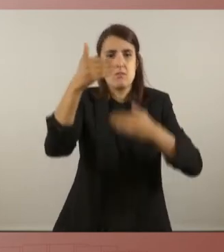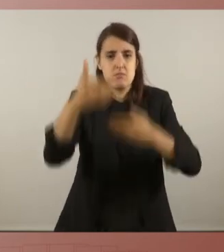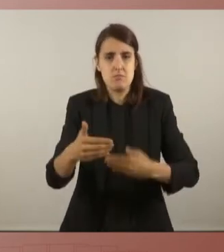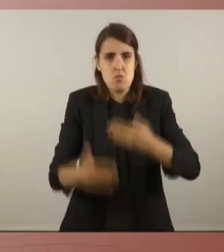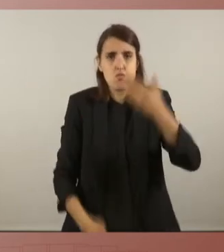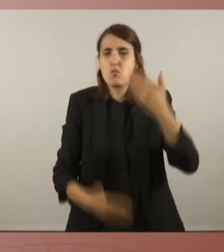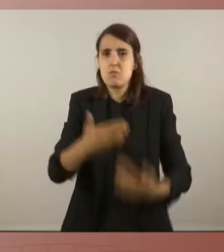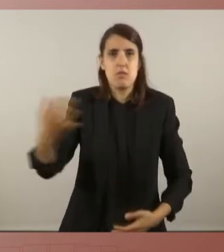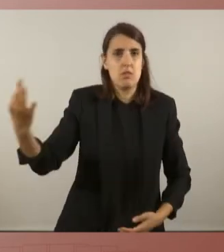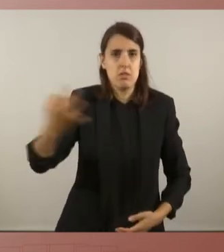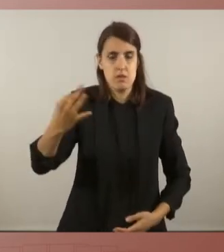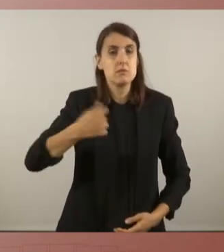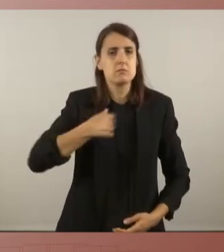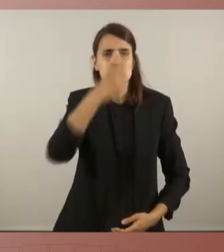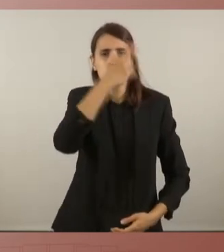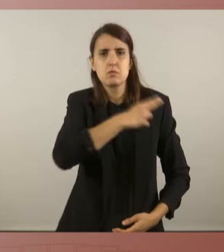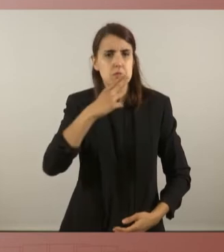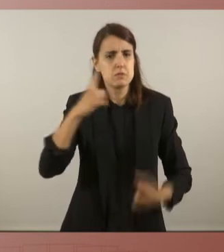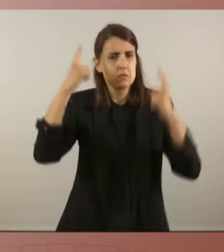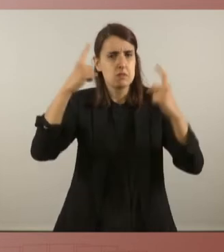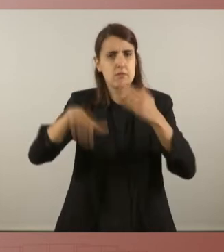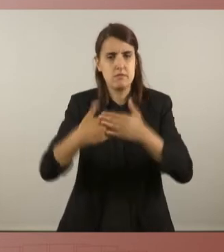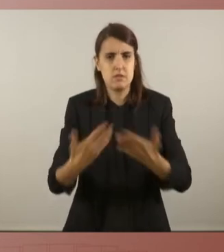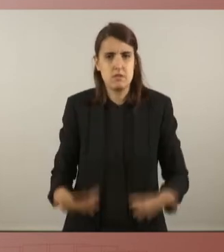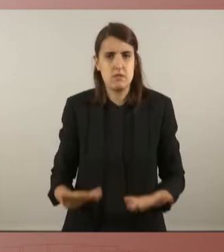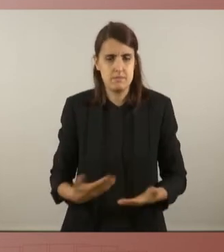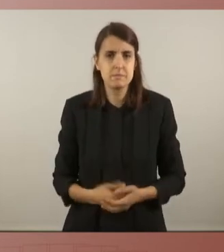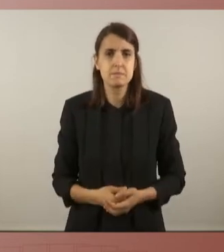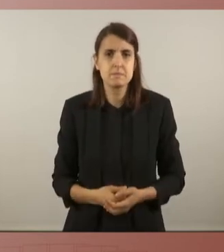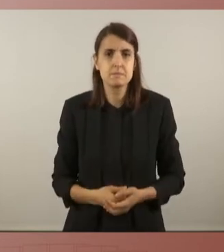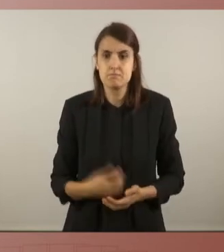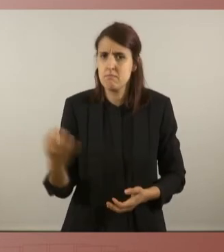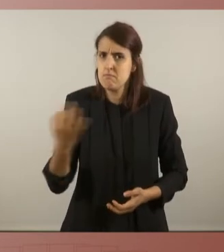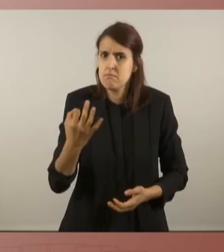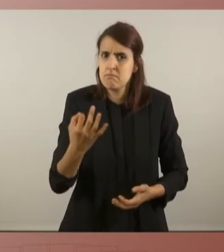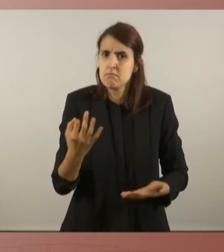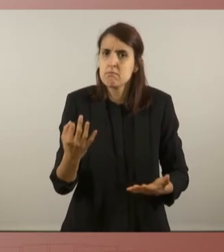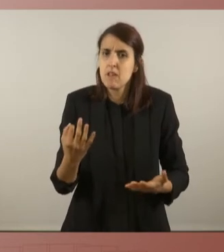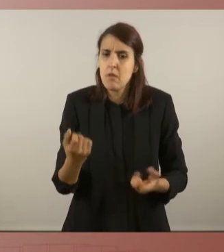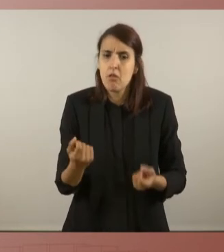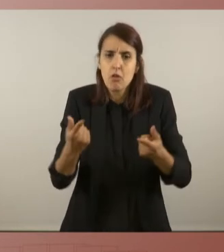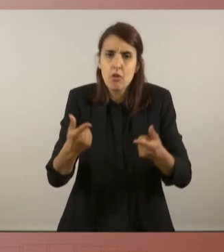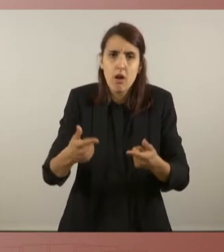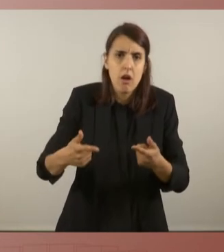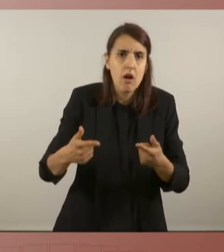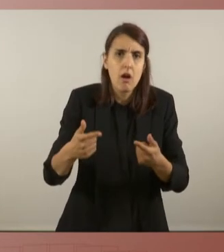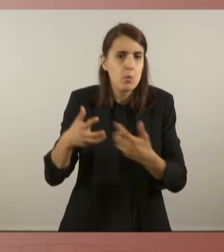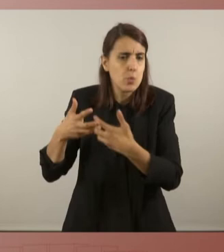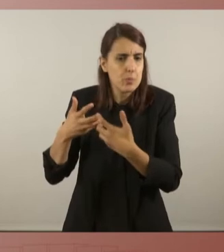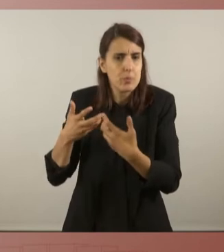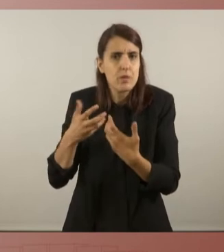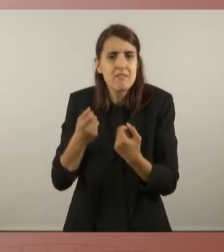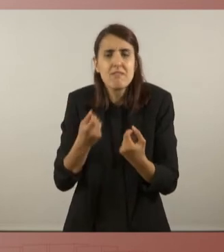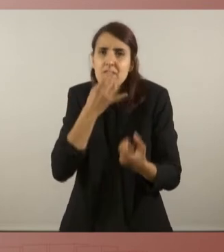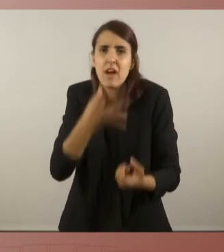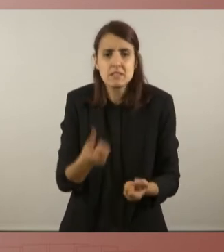compromís i ha estat el nostre esforç fins avui mateix. Calia generar un camp, un territori de lluita, un espai de